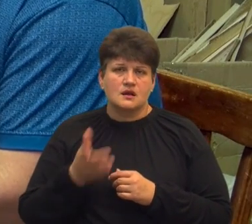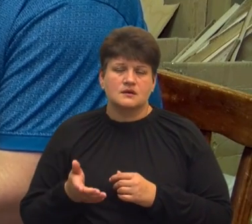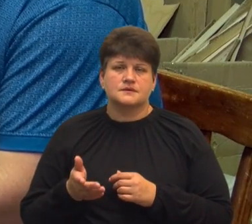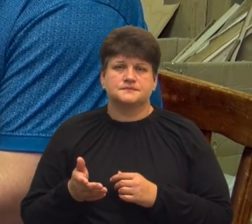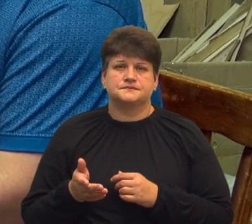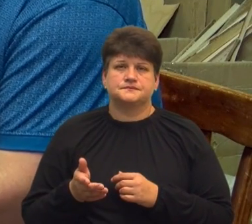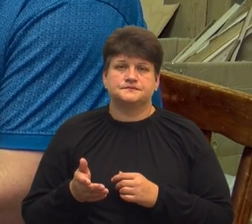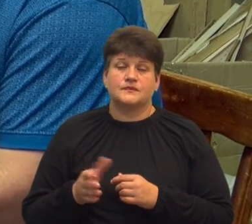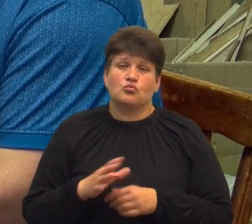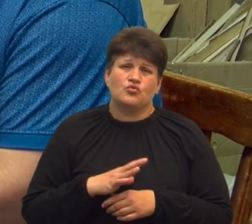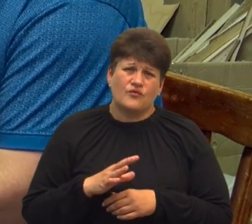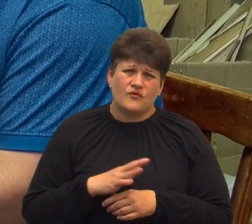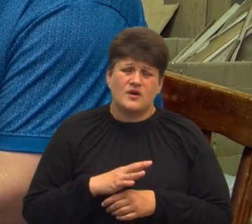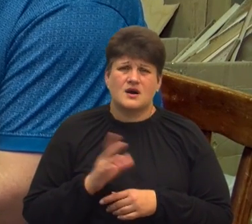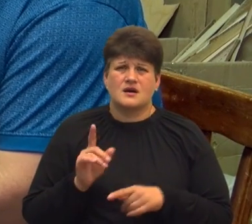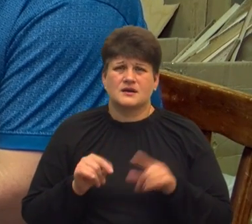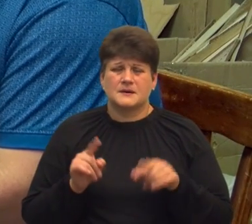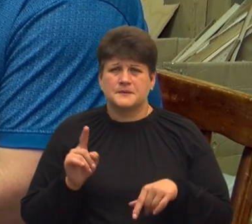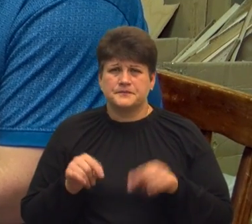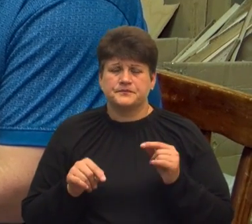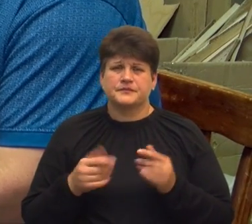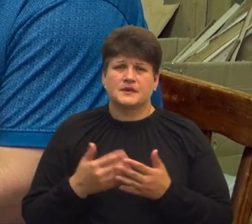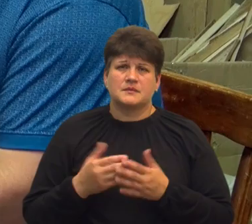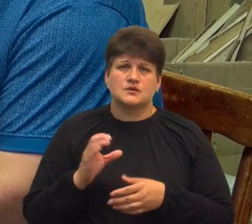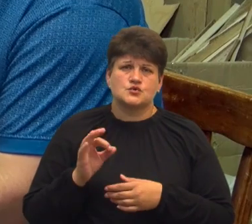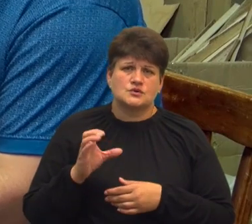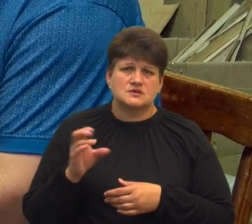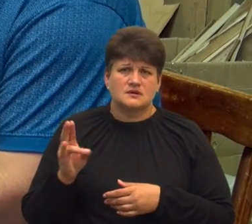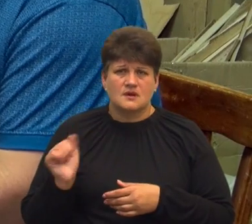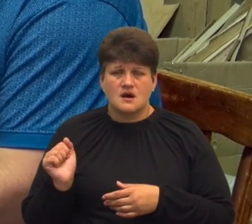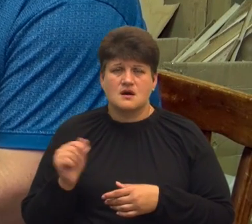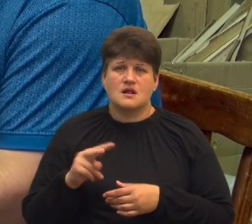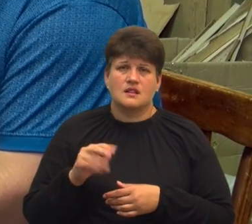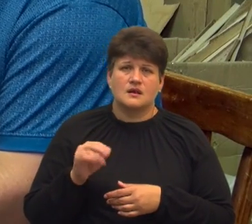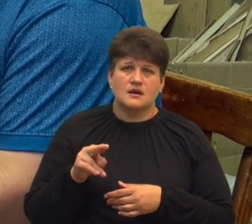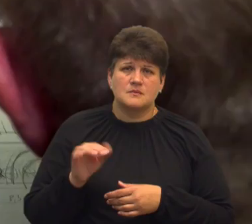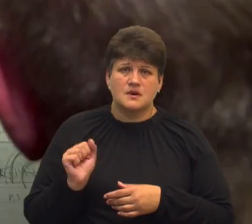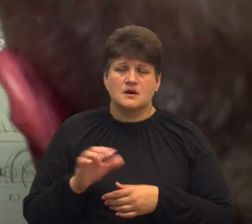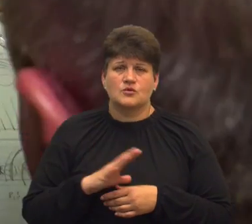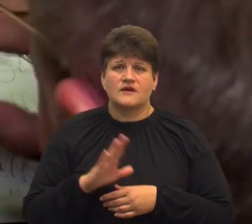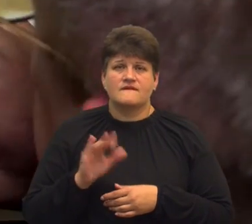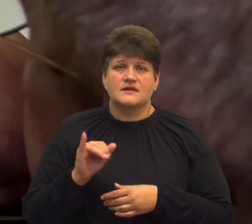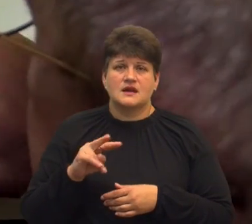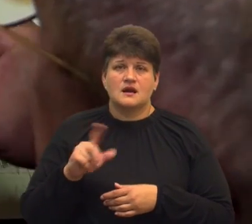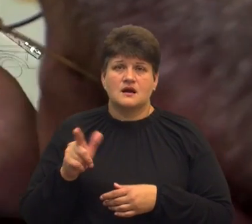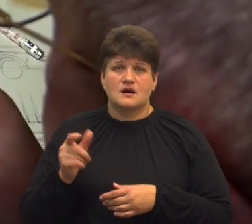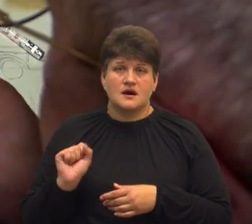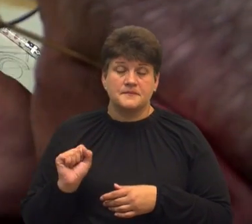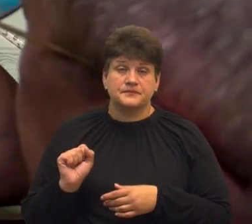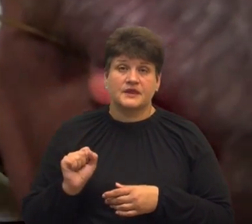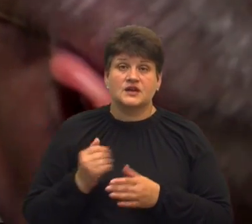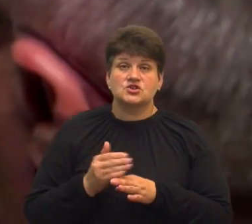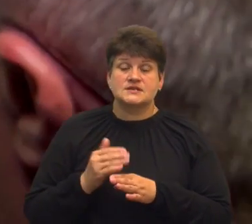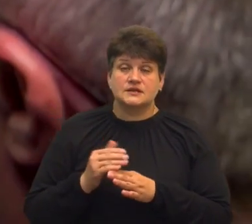Буває там якісь деталі і сосна, липа, вільха. Частину з виручених за